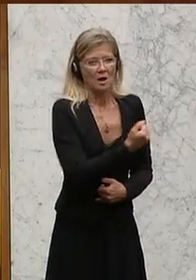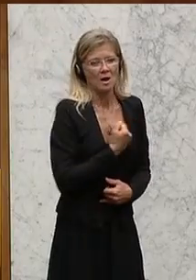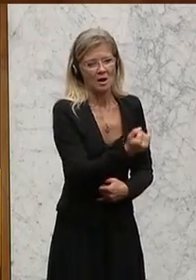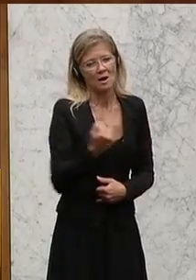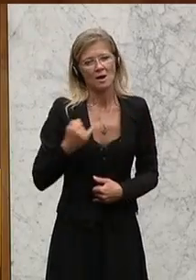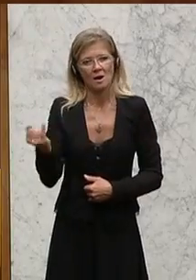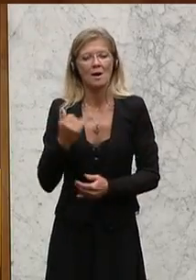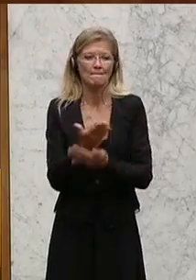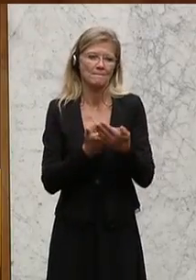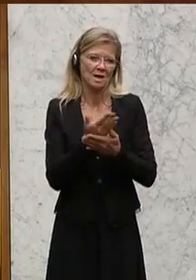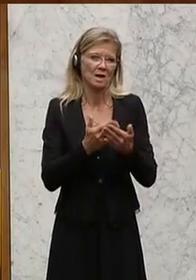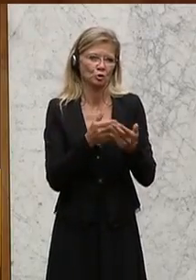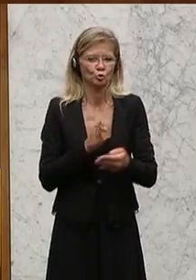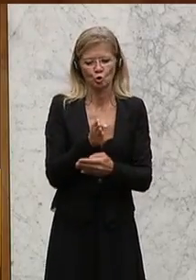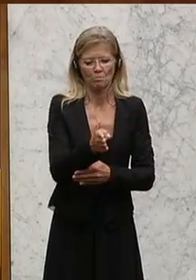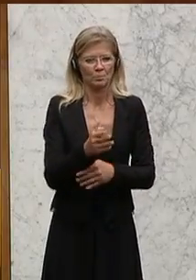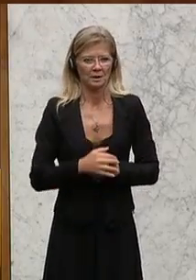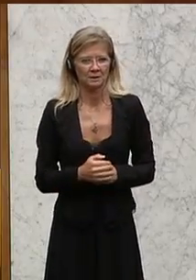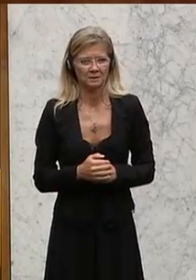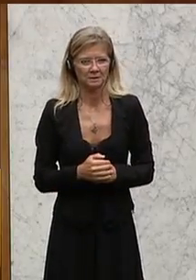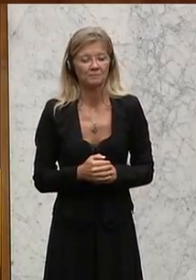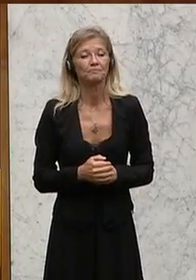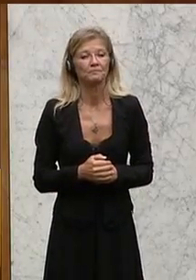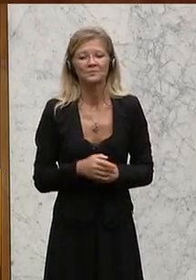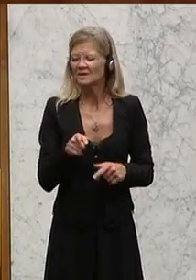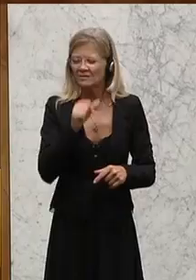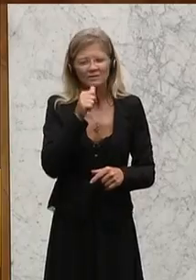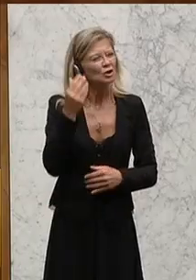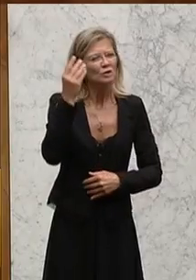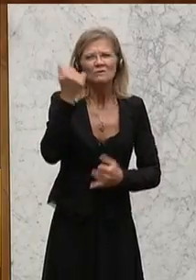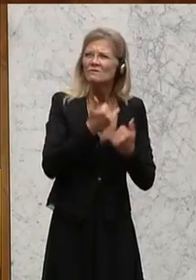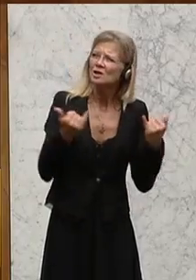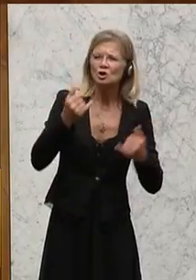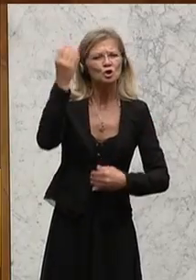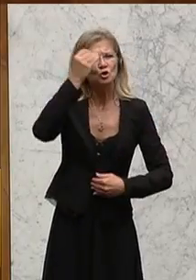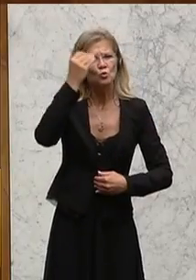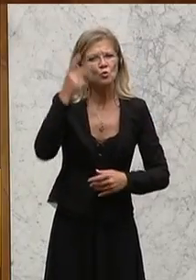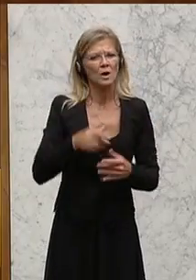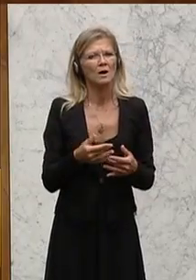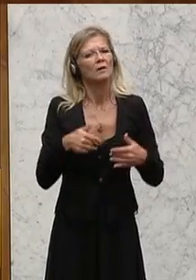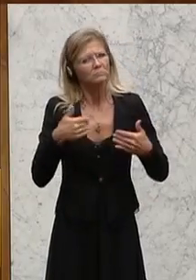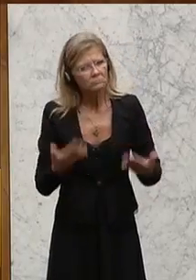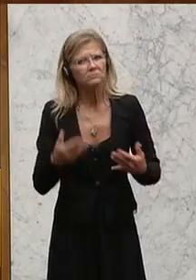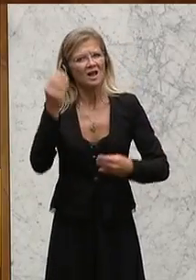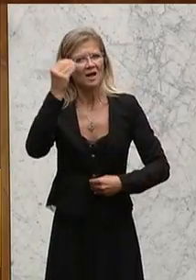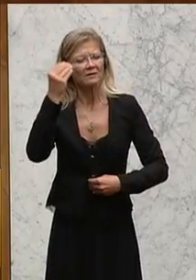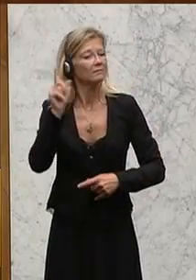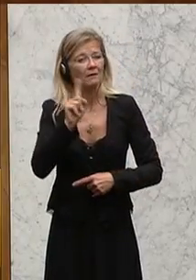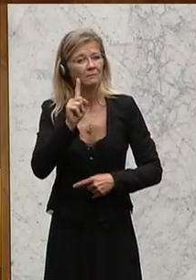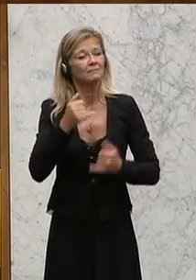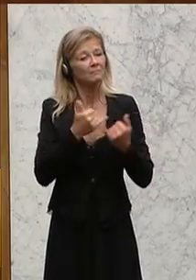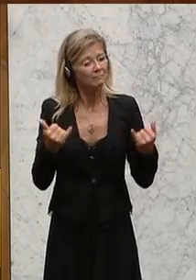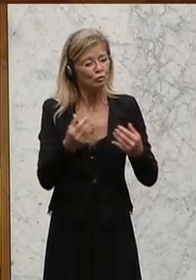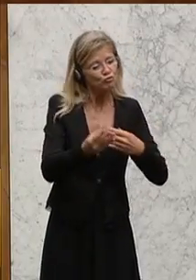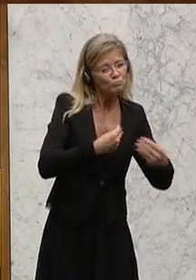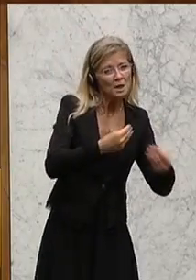Lernen erfolgt hier nicht schulartig, es soll spielerisch, erlebnisorientiert, individuell und in keine